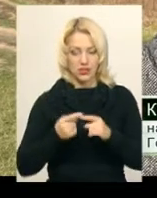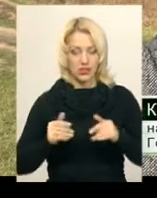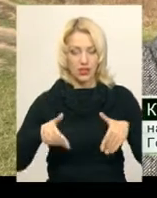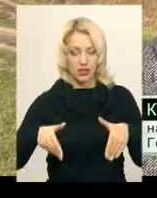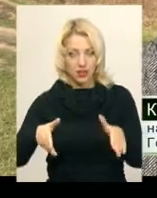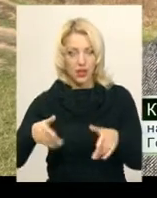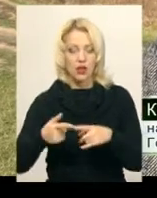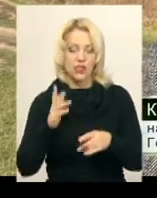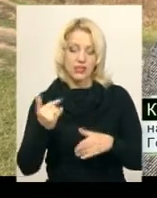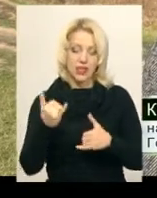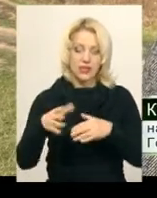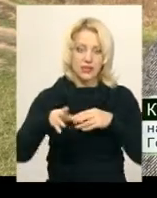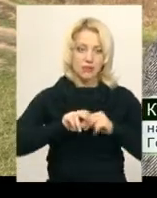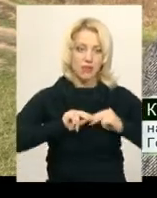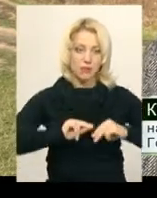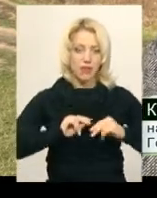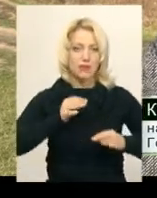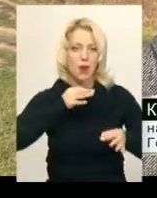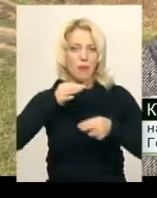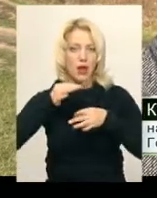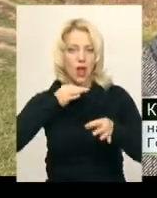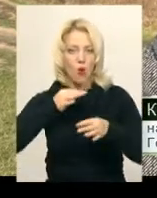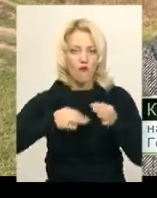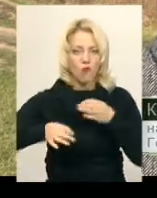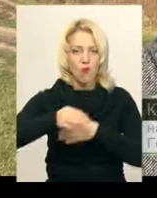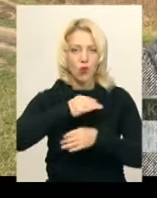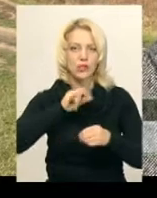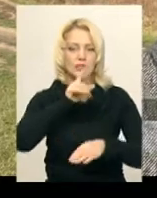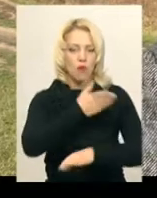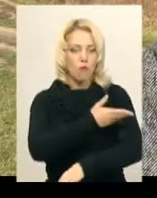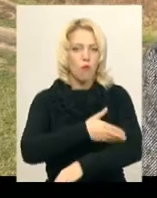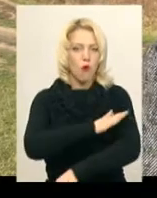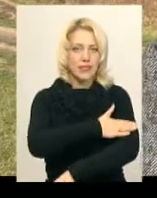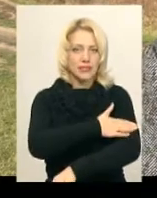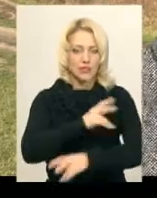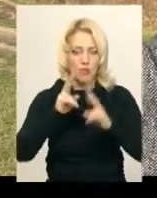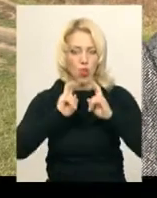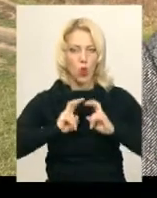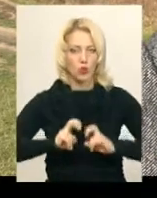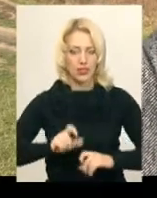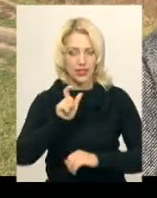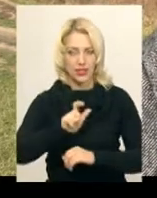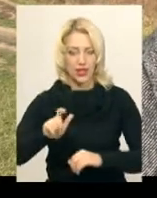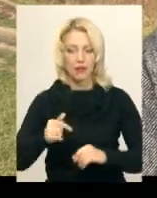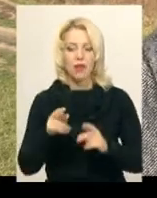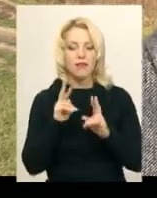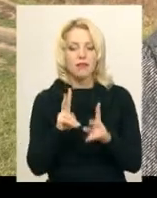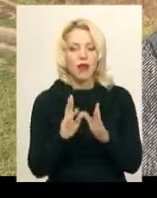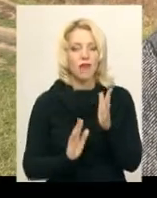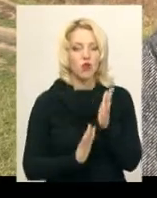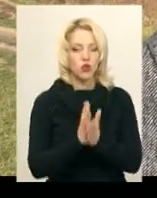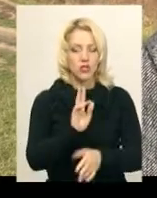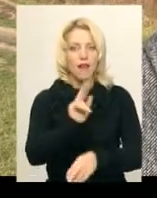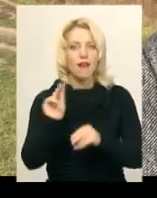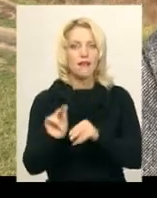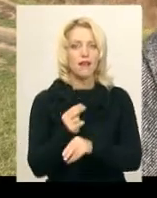співпрацю і переговори з польськими дослідниками, які у себе розробляли саме те, як вирощувати лікарську лаванду, як її